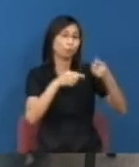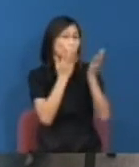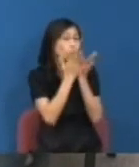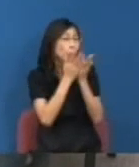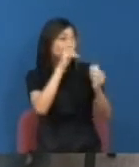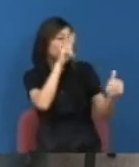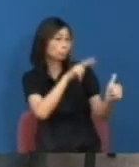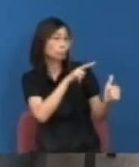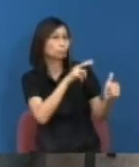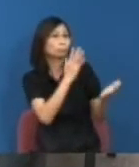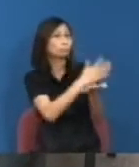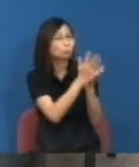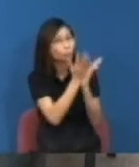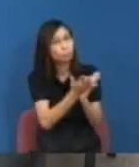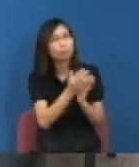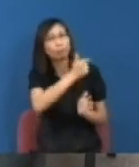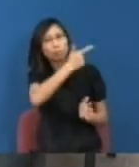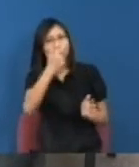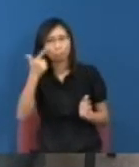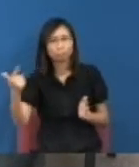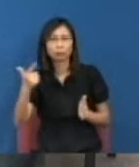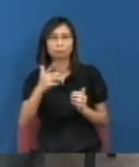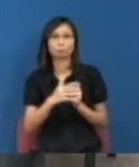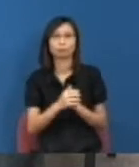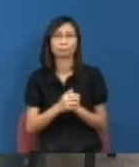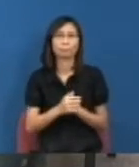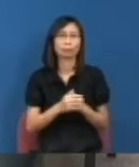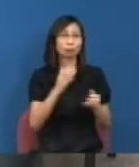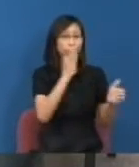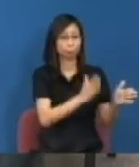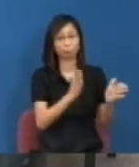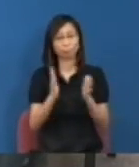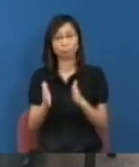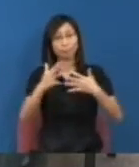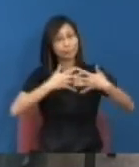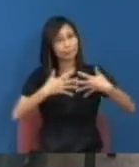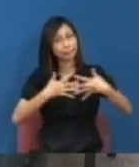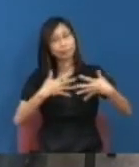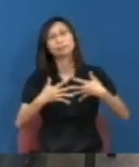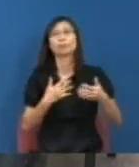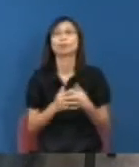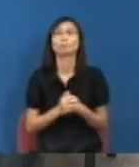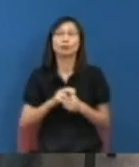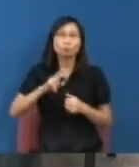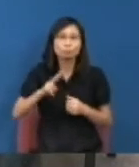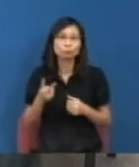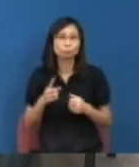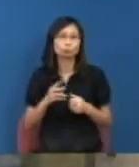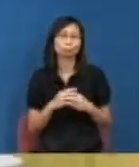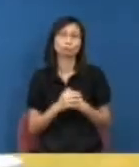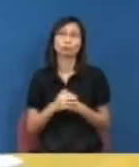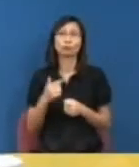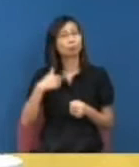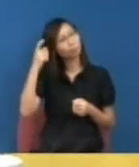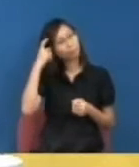樣的其實都有這麼多的一些狀況不轉型我想是有一種